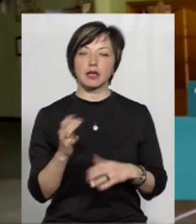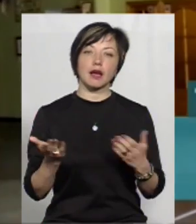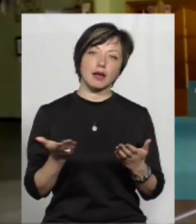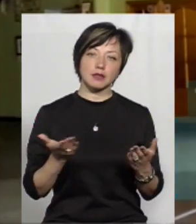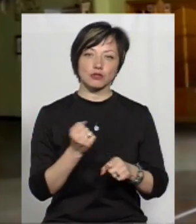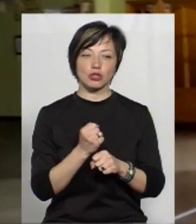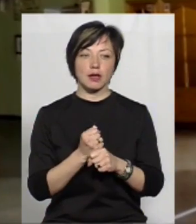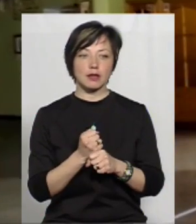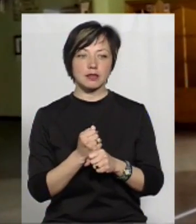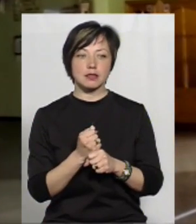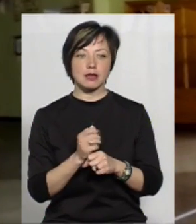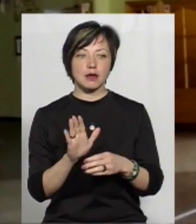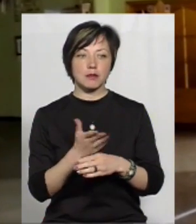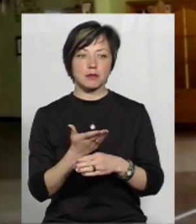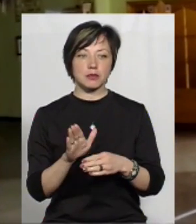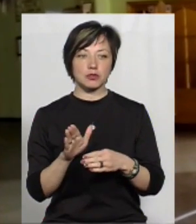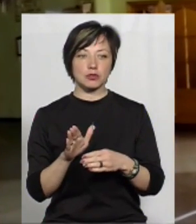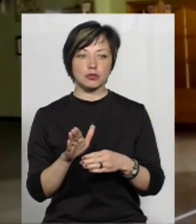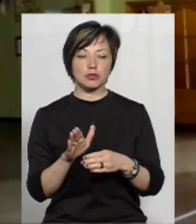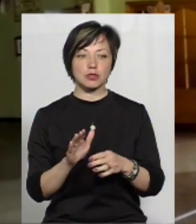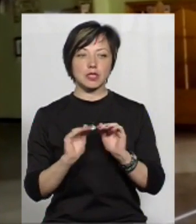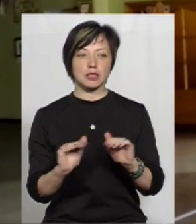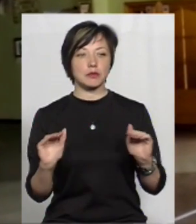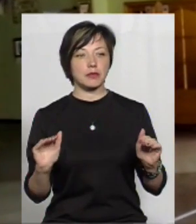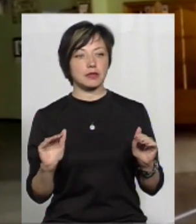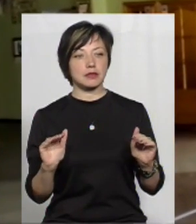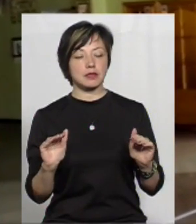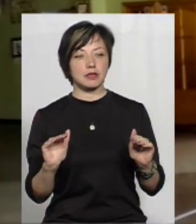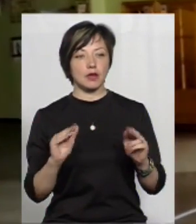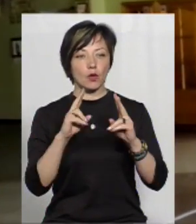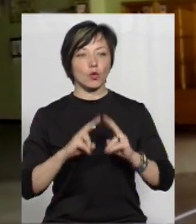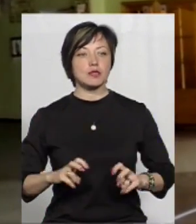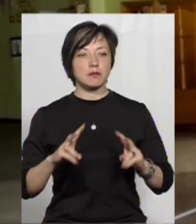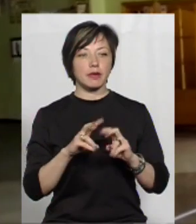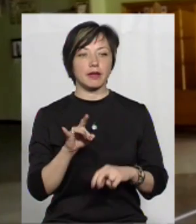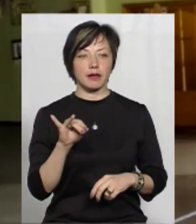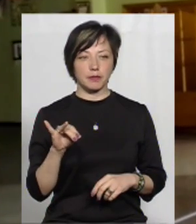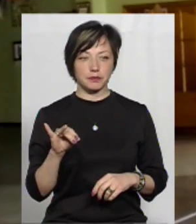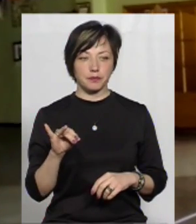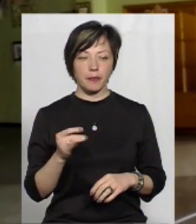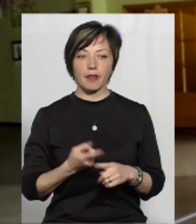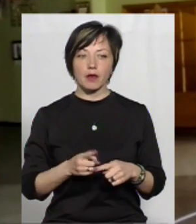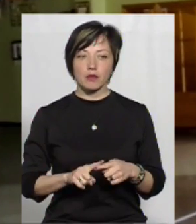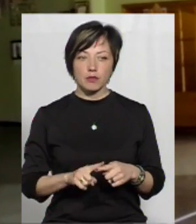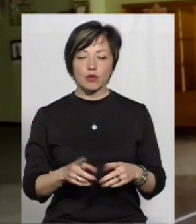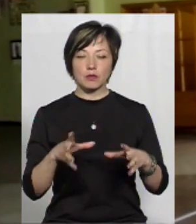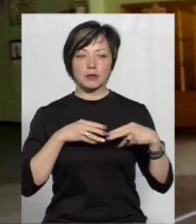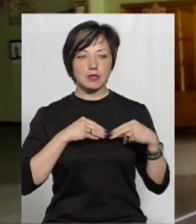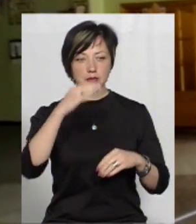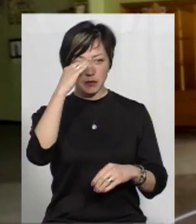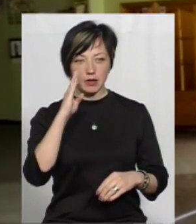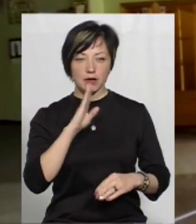там чинялися між підлітками, ну, розборки. Тому ми сьогодні з батьками